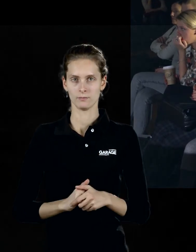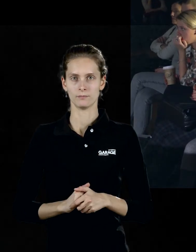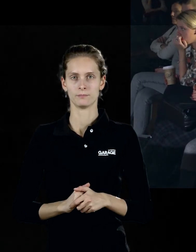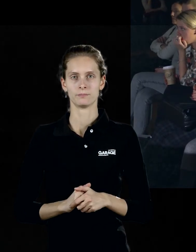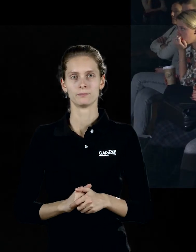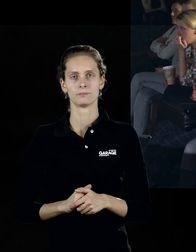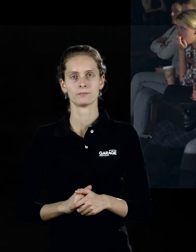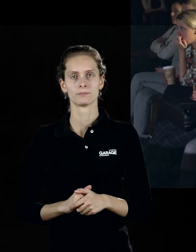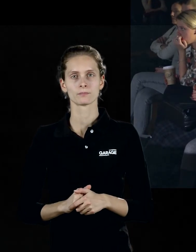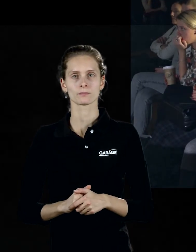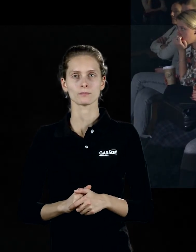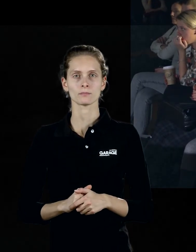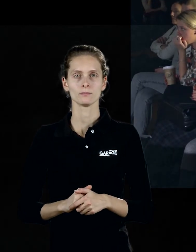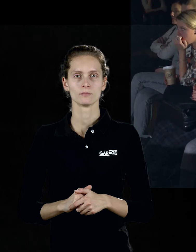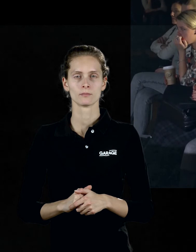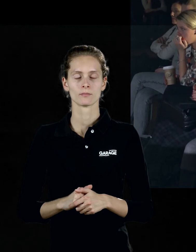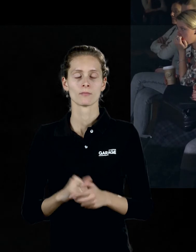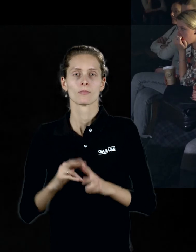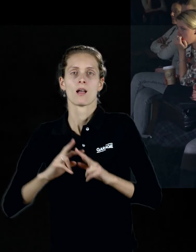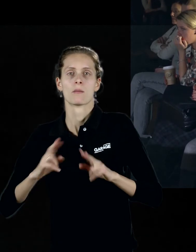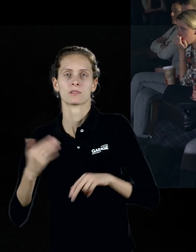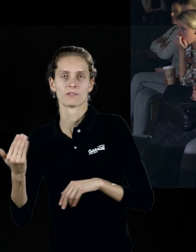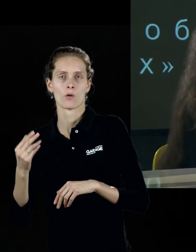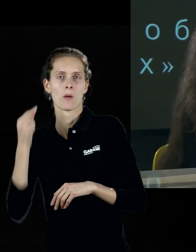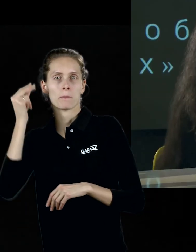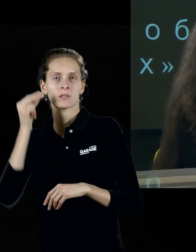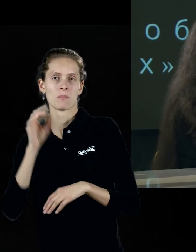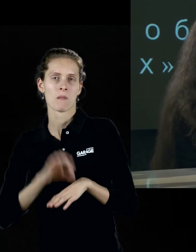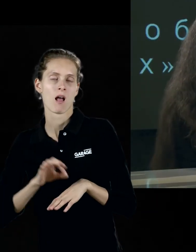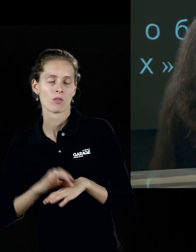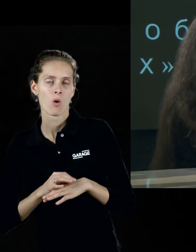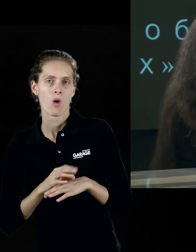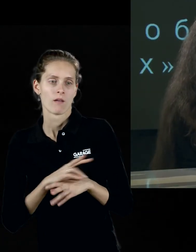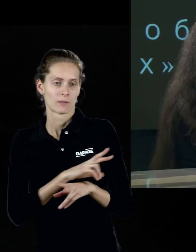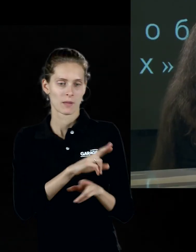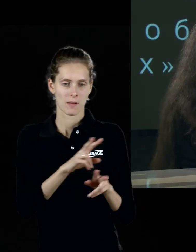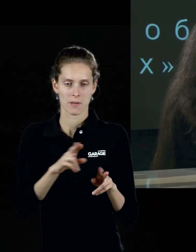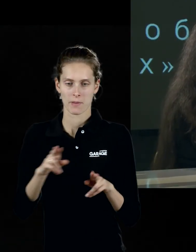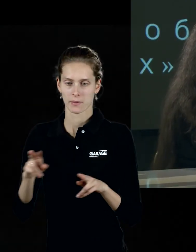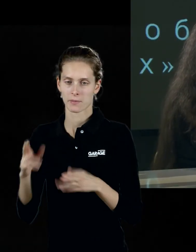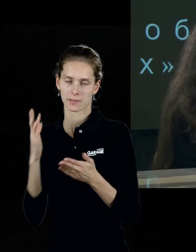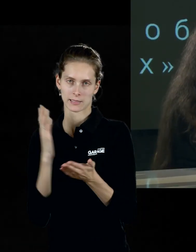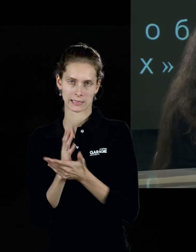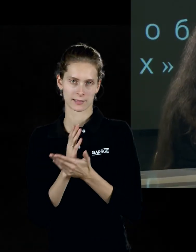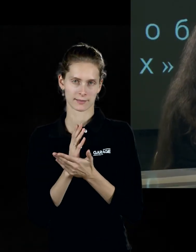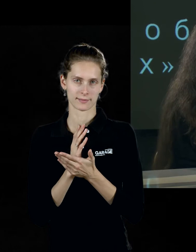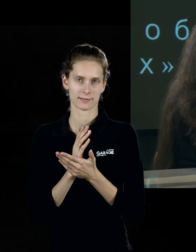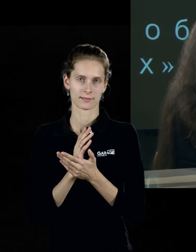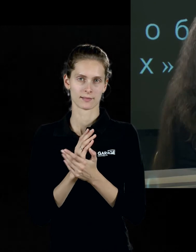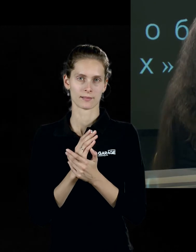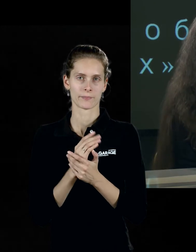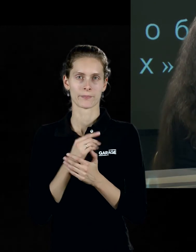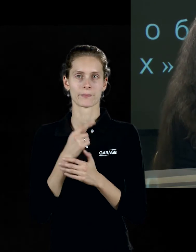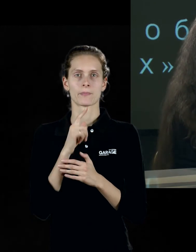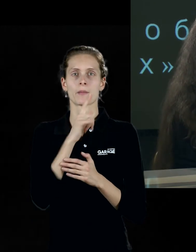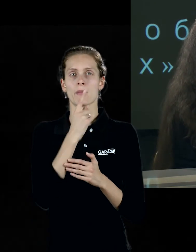примитивному искусству, и творчеству душевнобольных, где было несколько пунктов, в том числе это подражание и